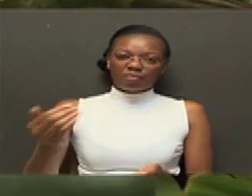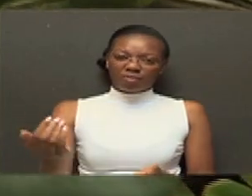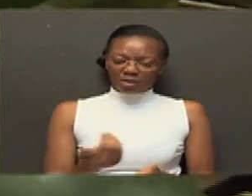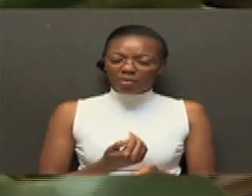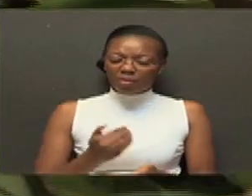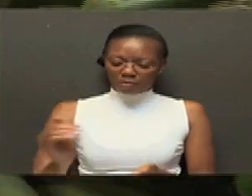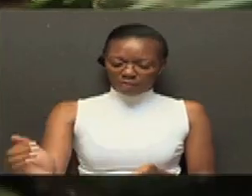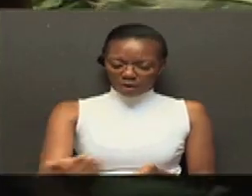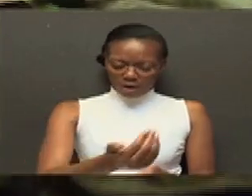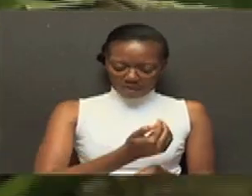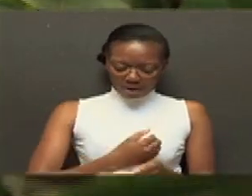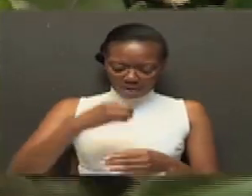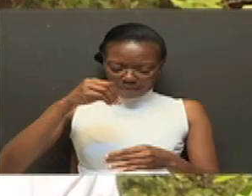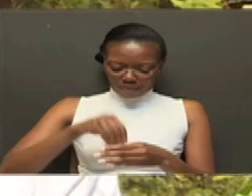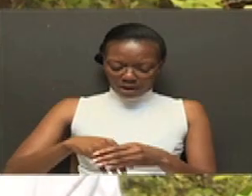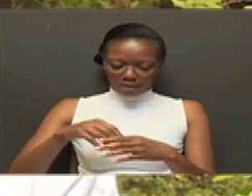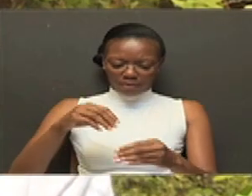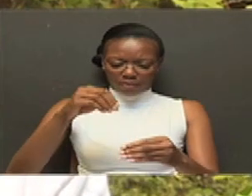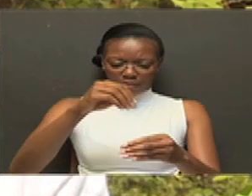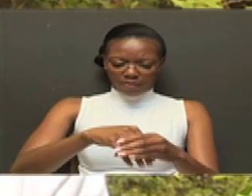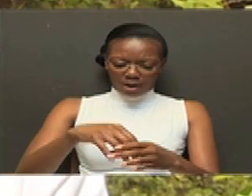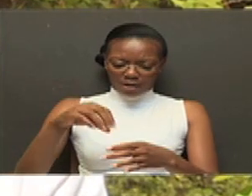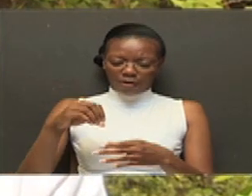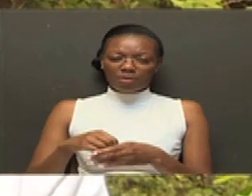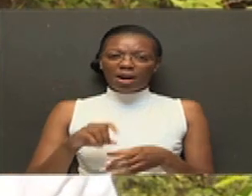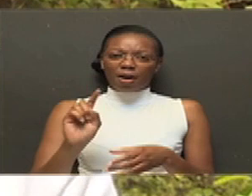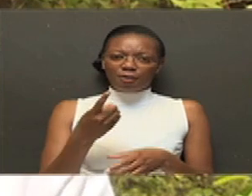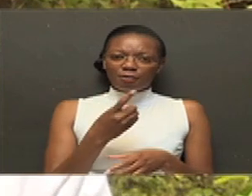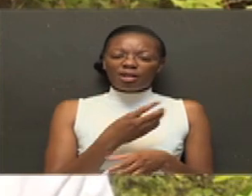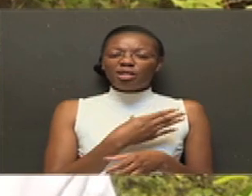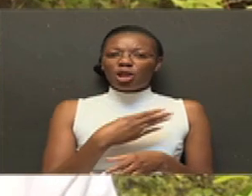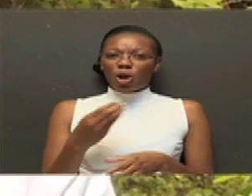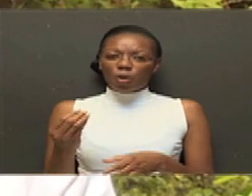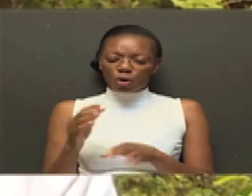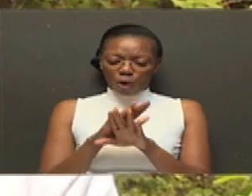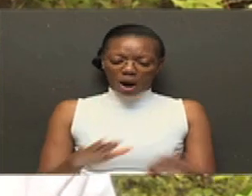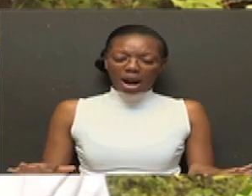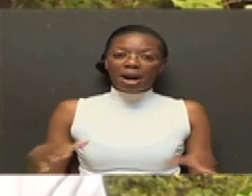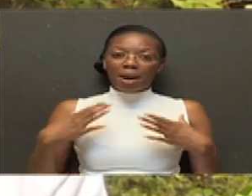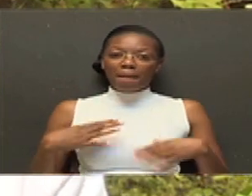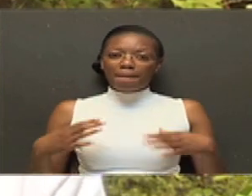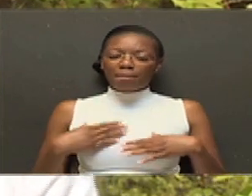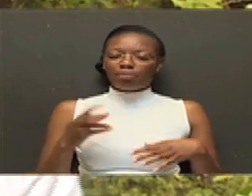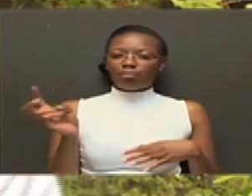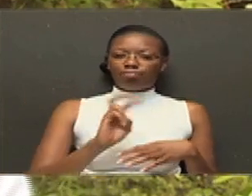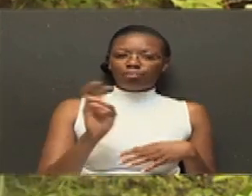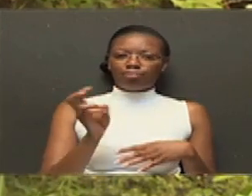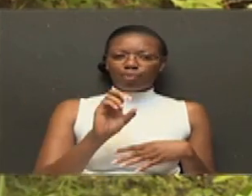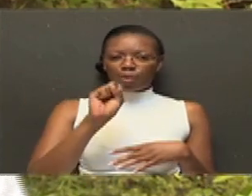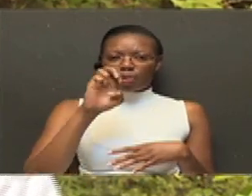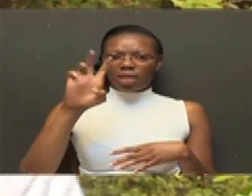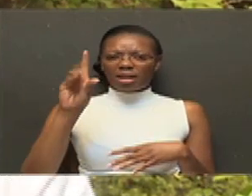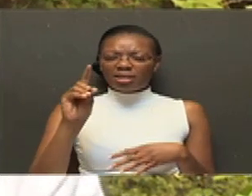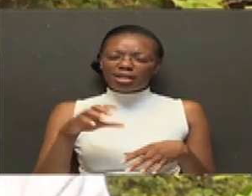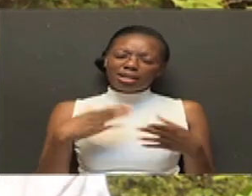Kwanza tunahedea begu kwa msitu ama kwa shaba ya watu. Zire mbegu wabawa tumesikia, sinaweza tumika kama dawa. Na senye